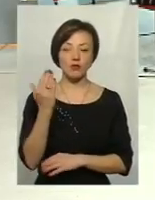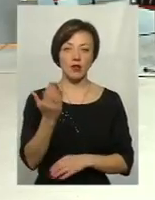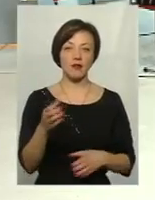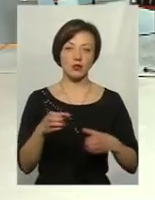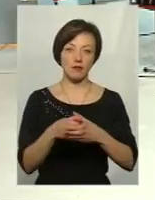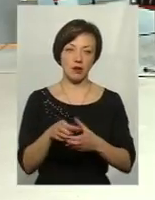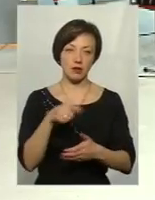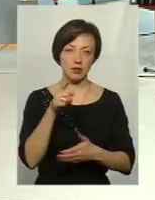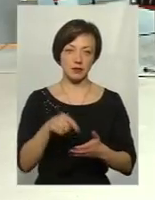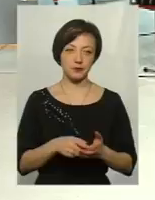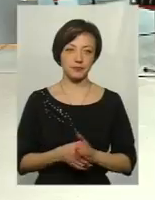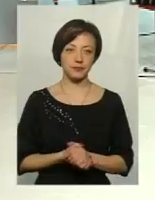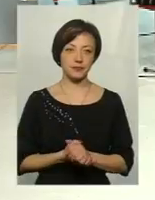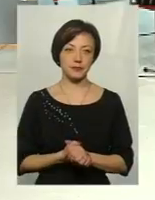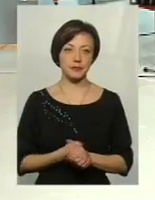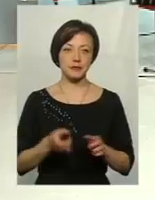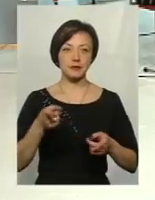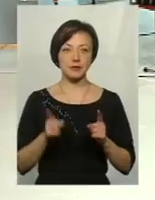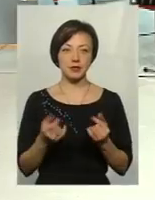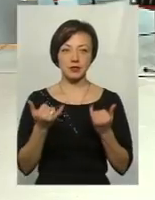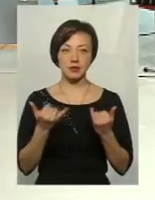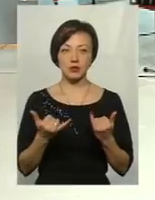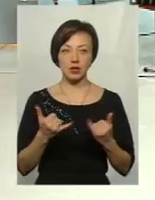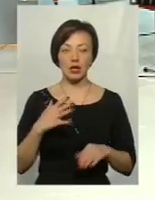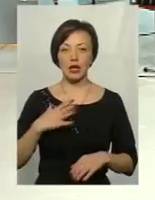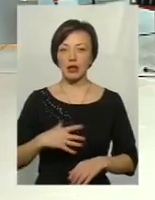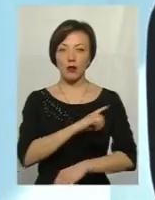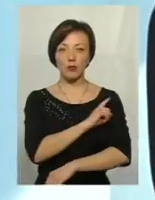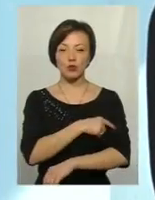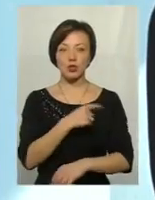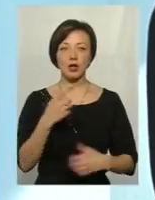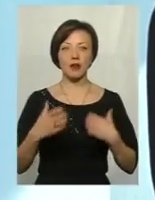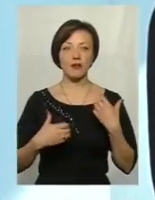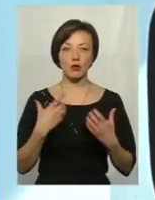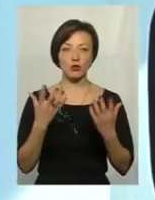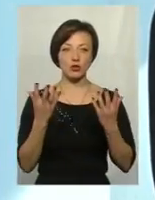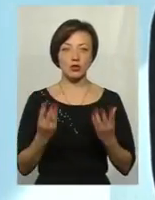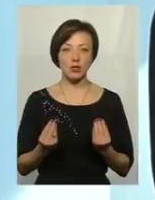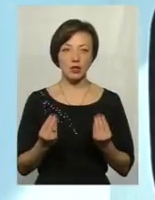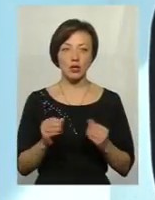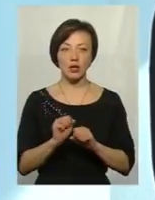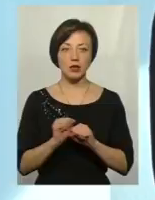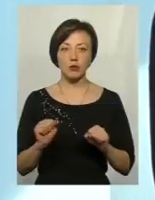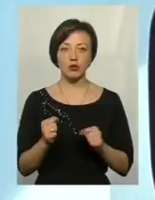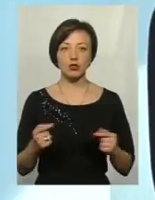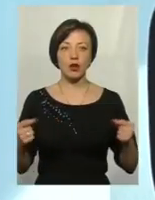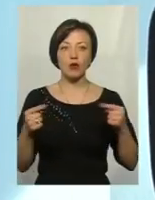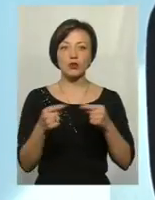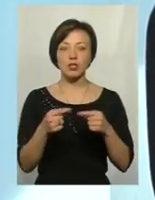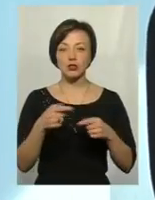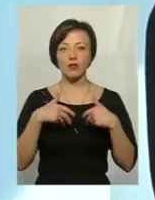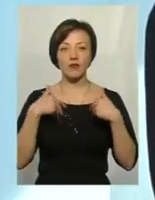фракція? Дійсно, сьогодні такий напружений і хвилюючий день. Не можна однозначно висловитись